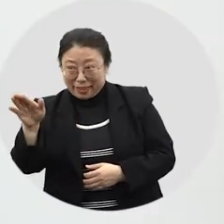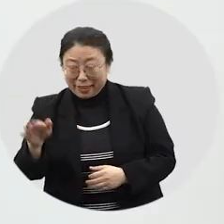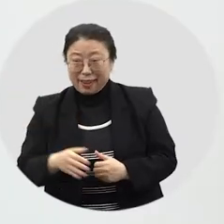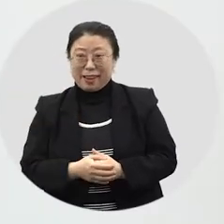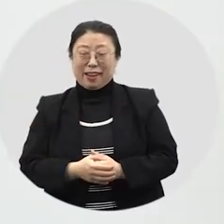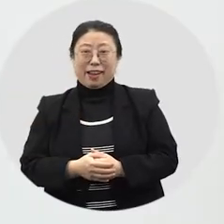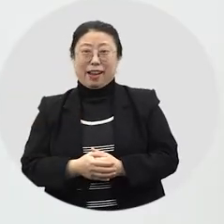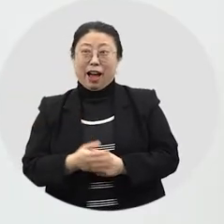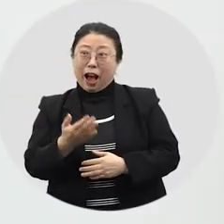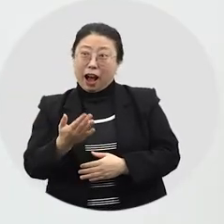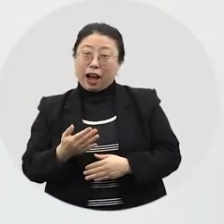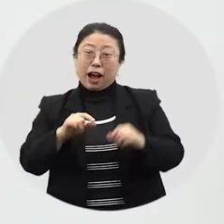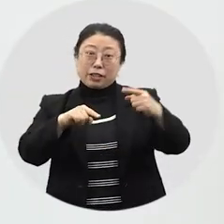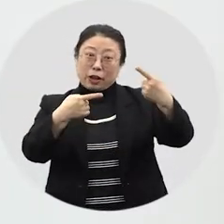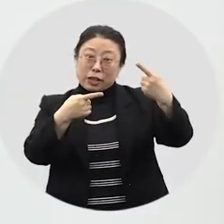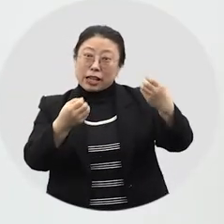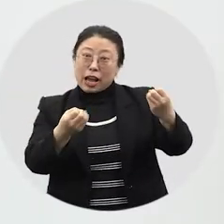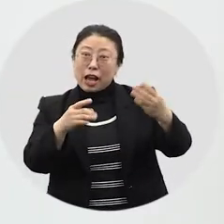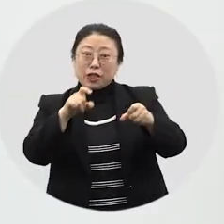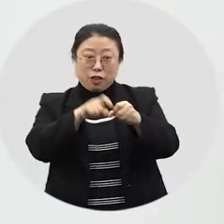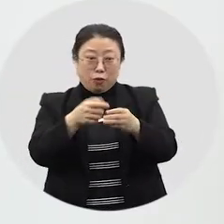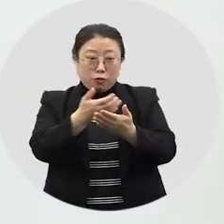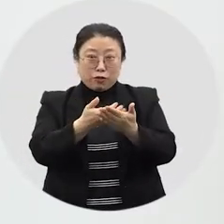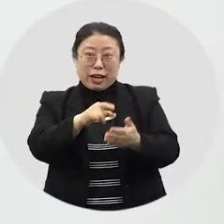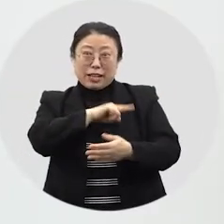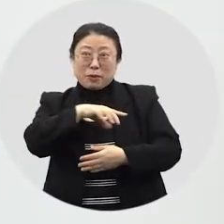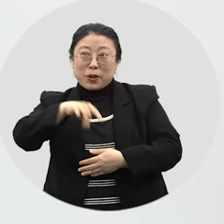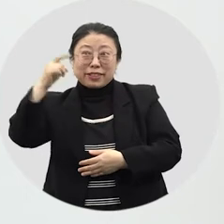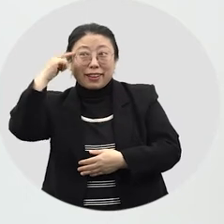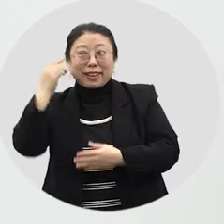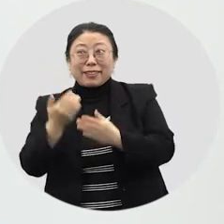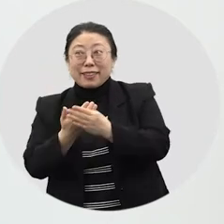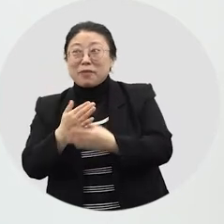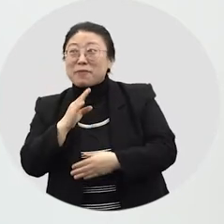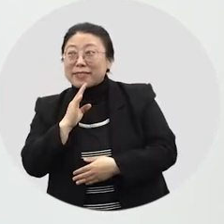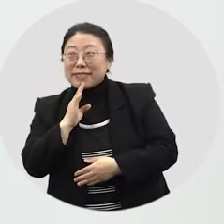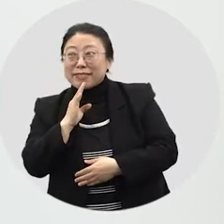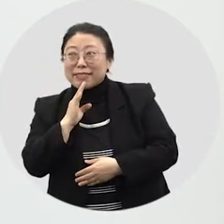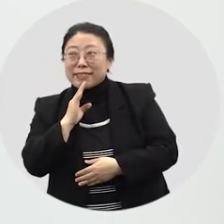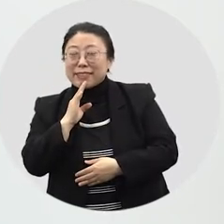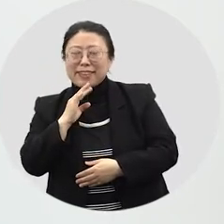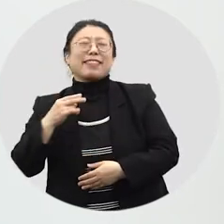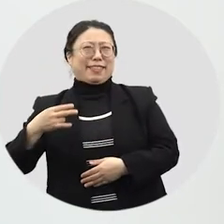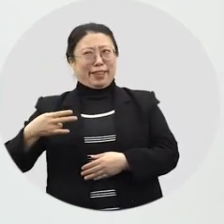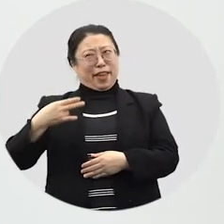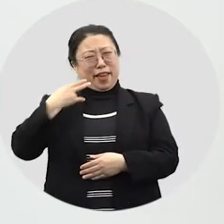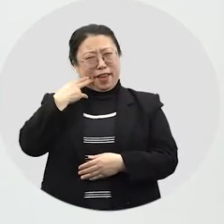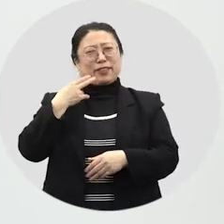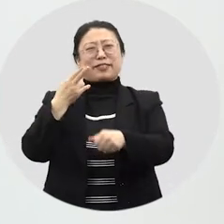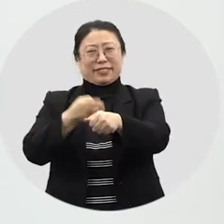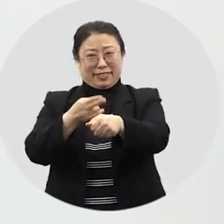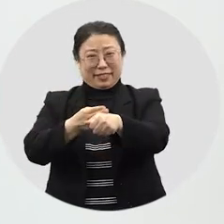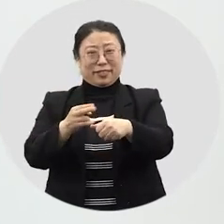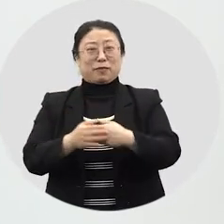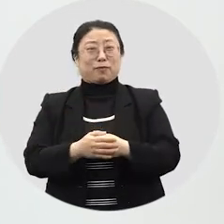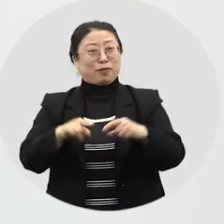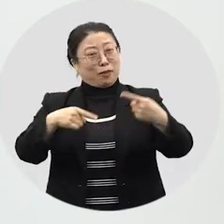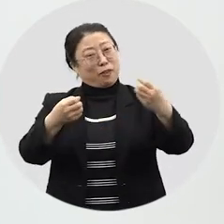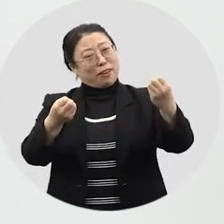누리달. 아까 설날 하면 떡국이 가장 먼저 떠오른다고 했죠? 네, 선생님.